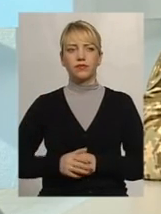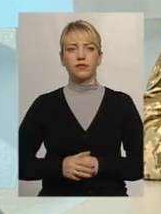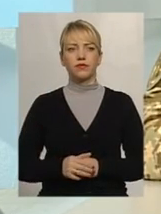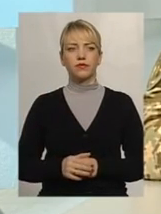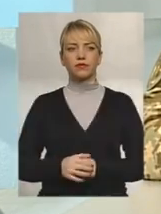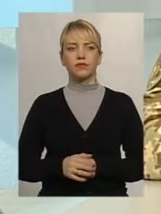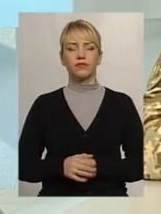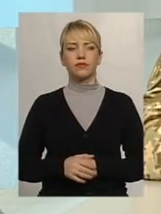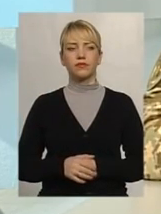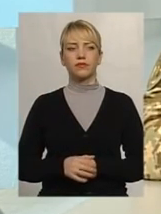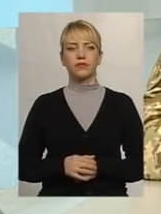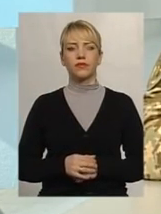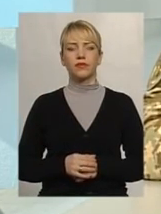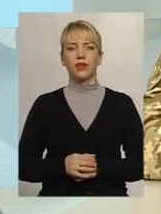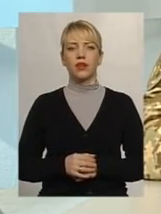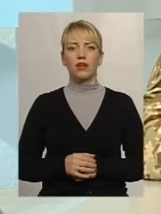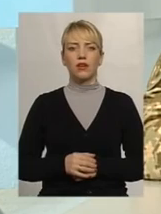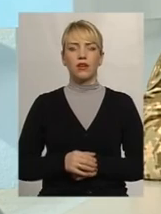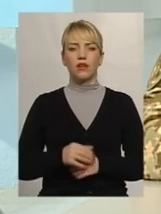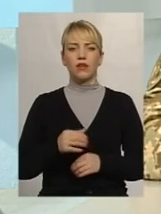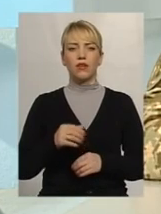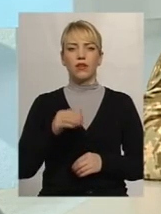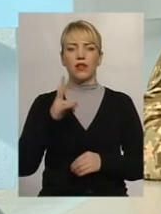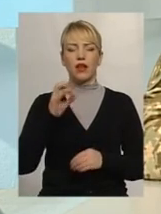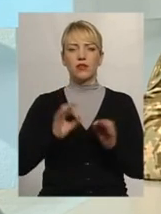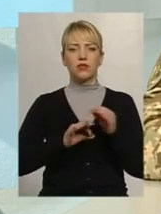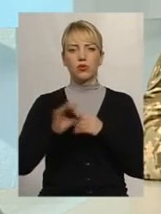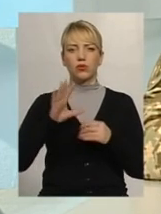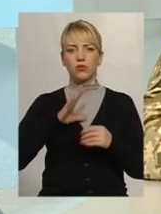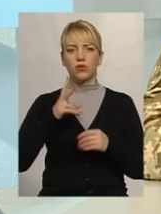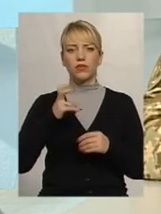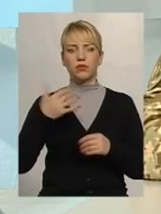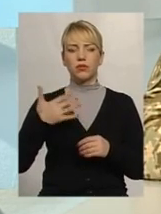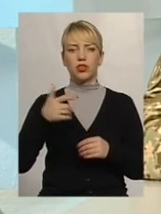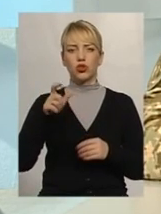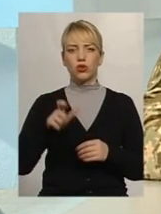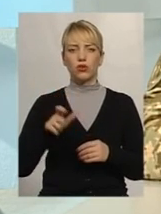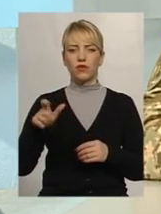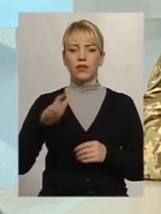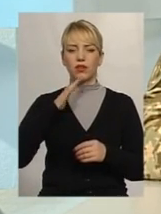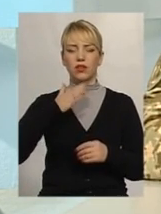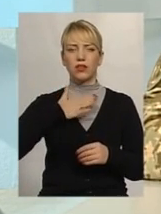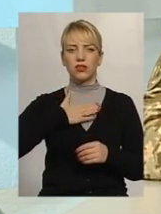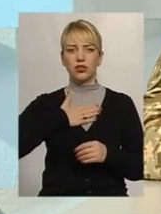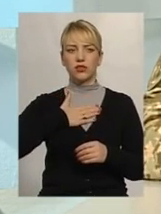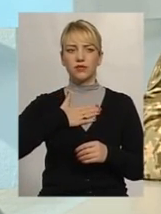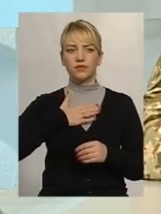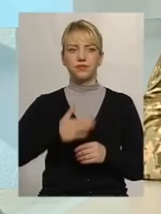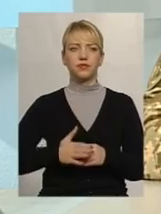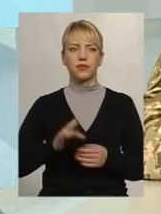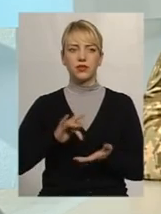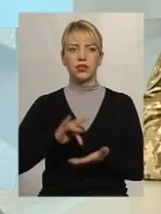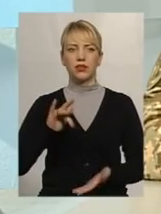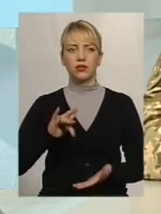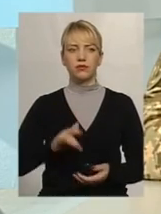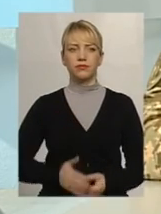горнило бийових дій на Сході, прийшло близько 250 чоловік нашого центру.